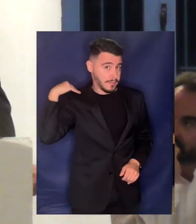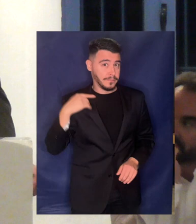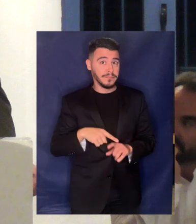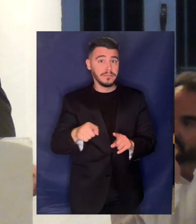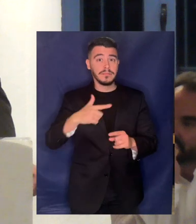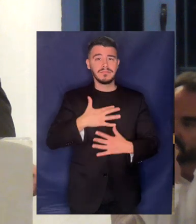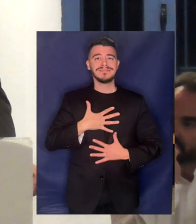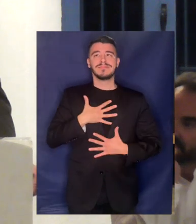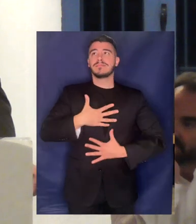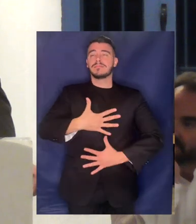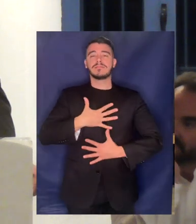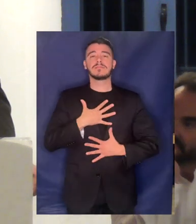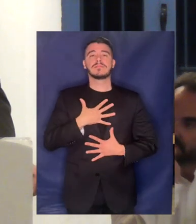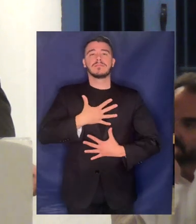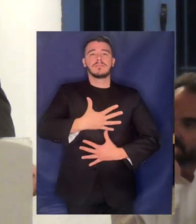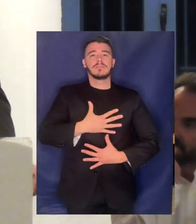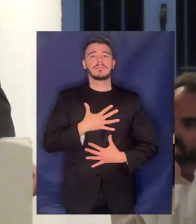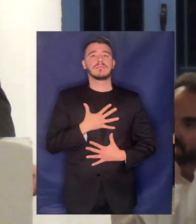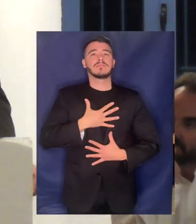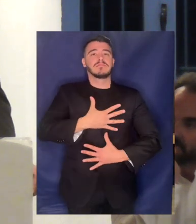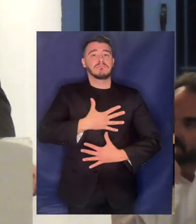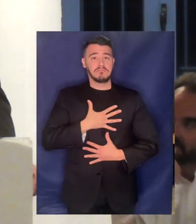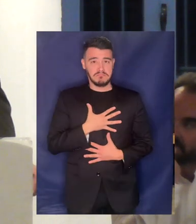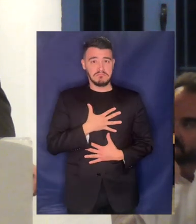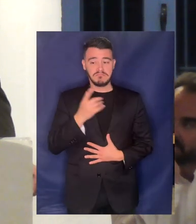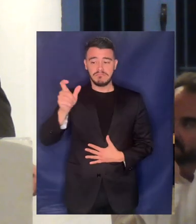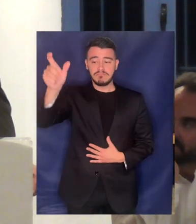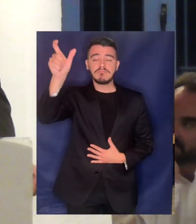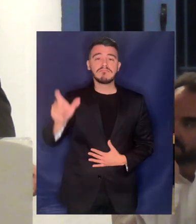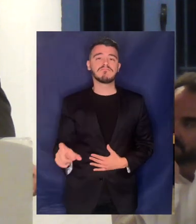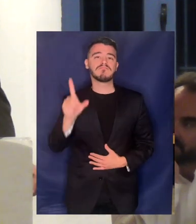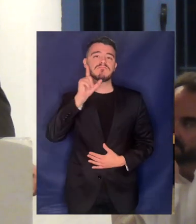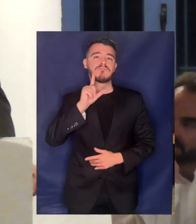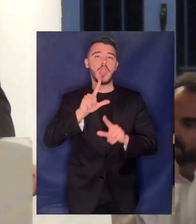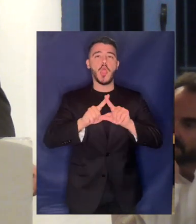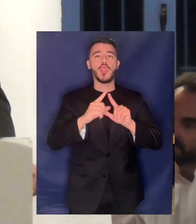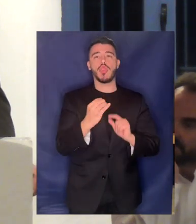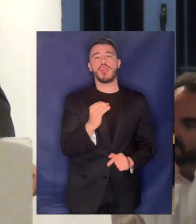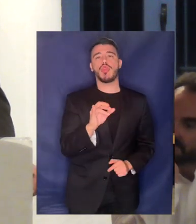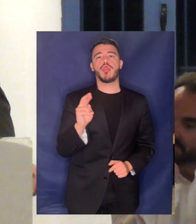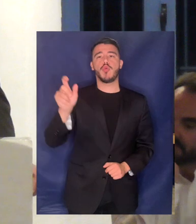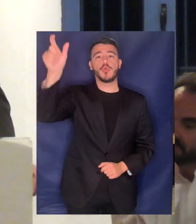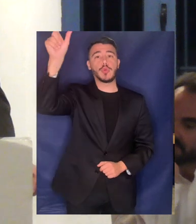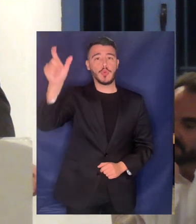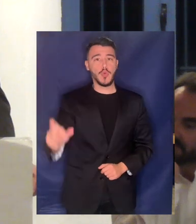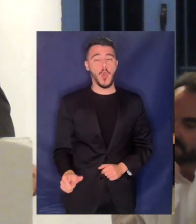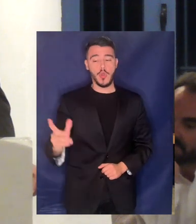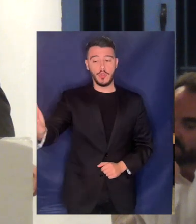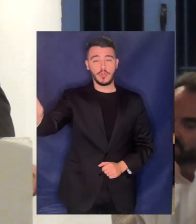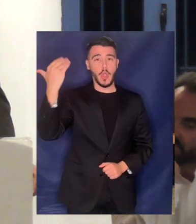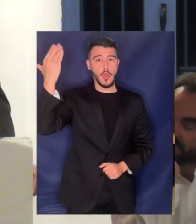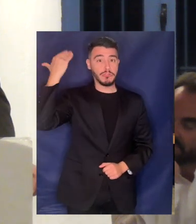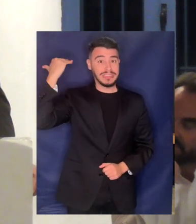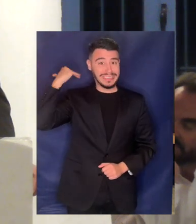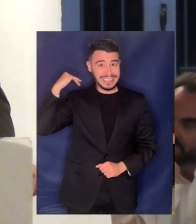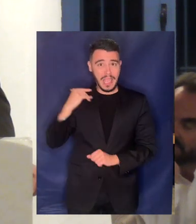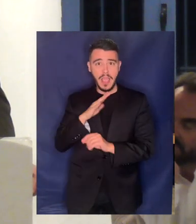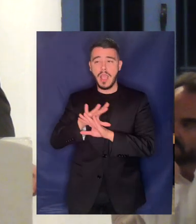νερού ήταν από την παλικαριά της Ρένας της Ντούρου που ήταν στο προσκήνιο βαλόμενοι πολλές φορές